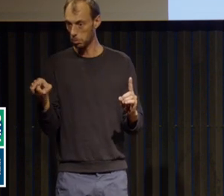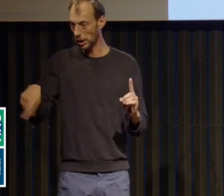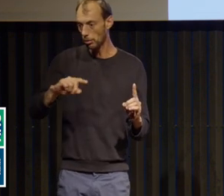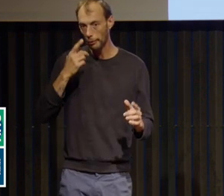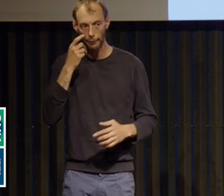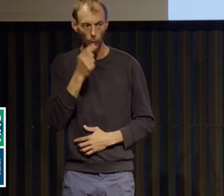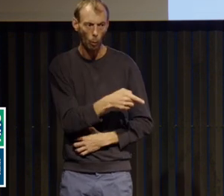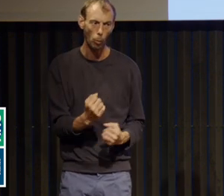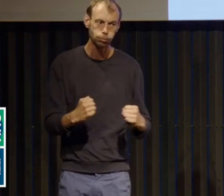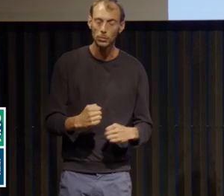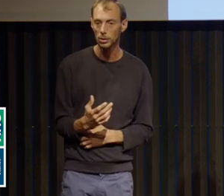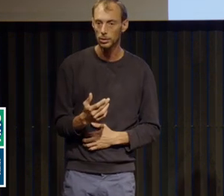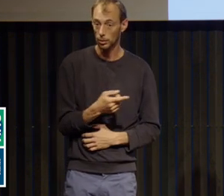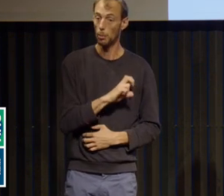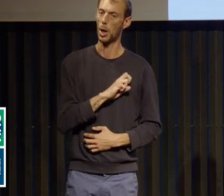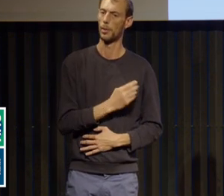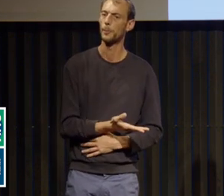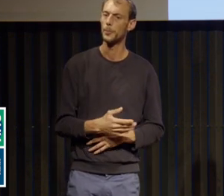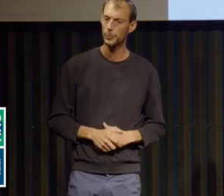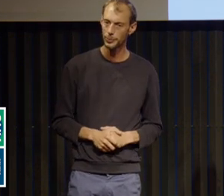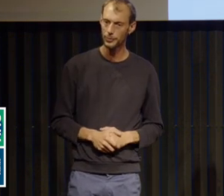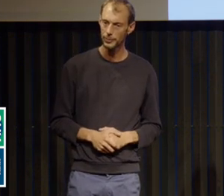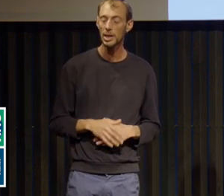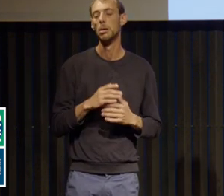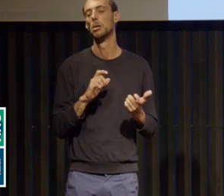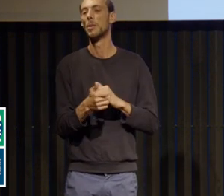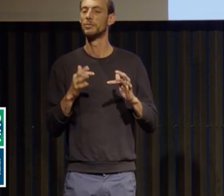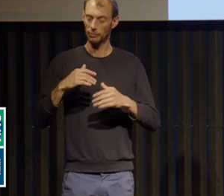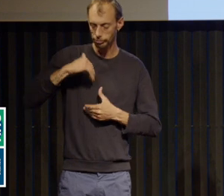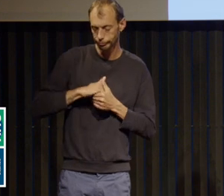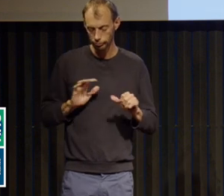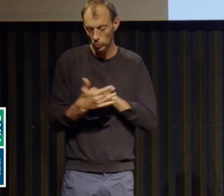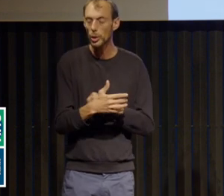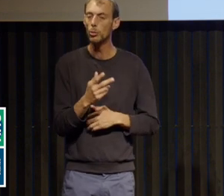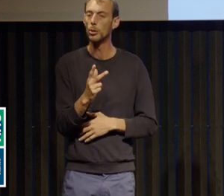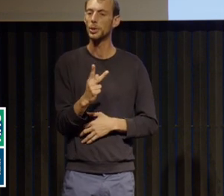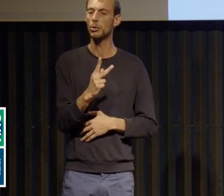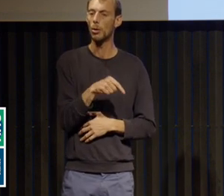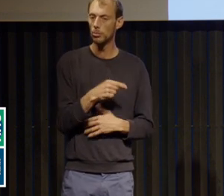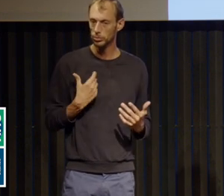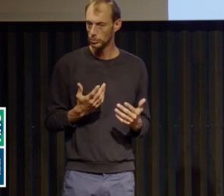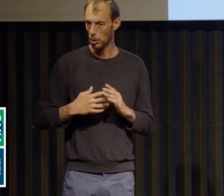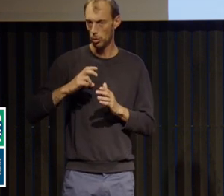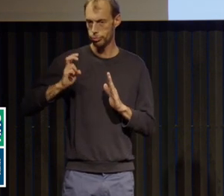Alors, elle a des vomissements de plus en plus fréquents qui vont induire une baisse du potassium, donc elle va devoir passer aux urgences pour avoir